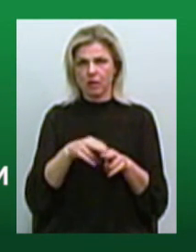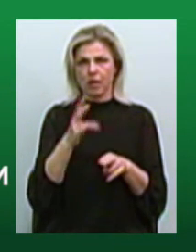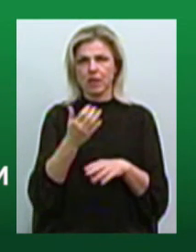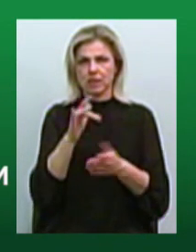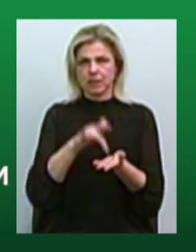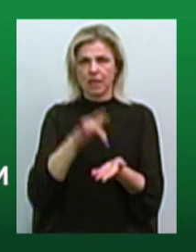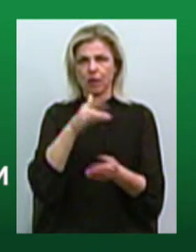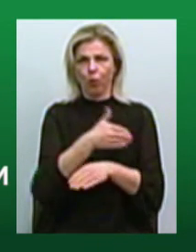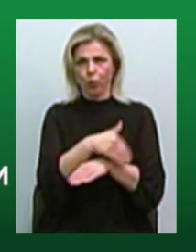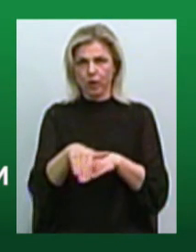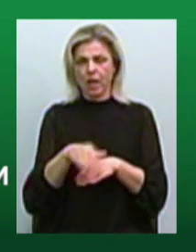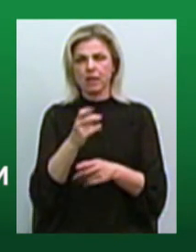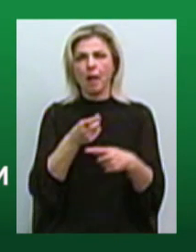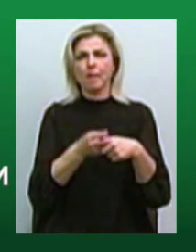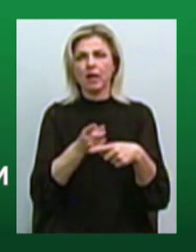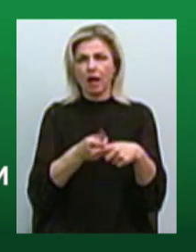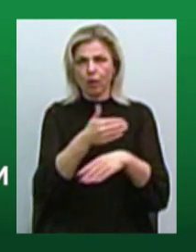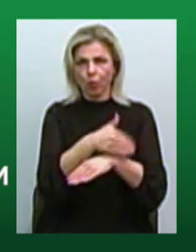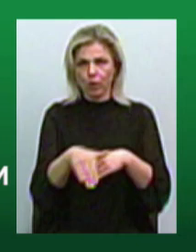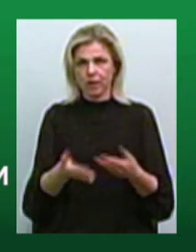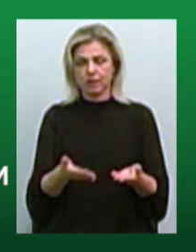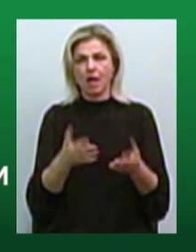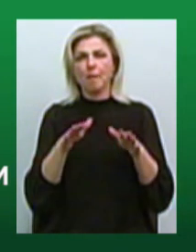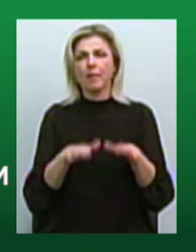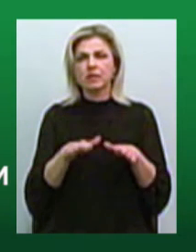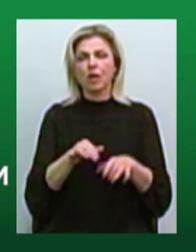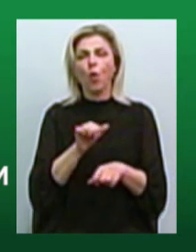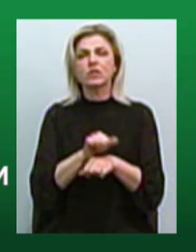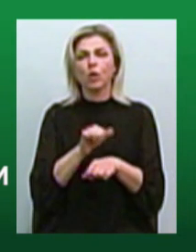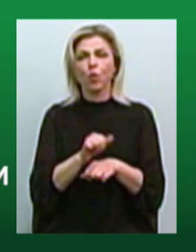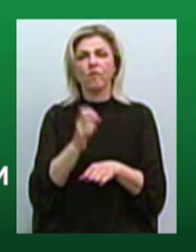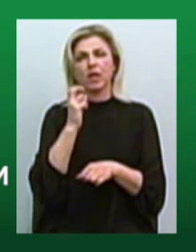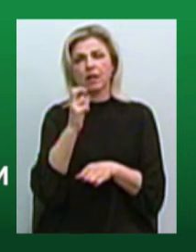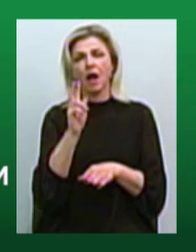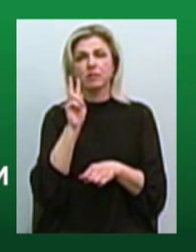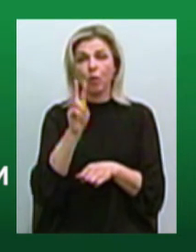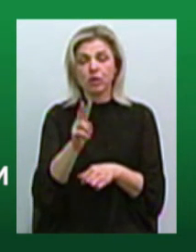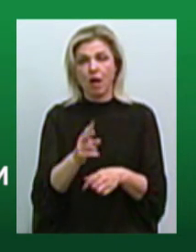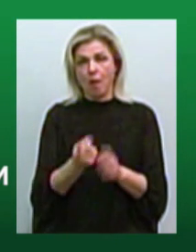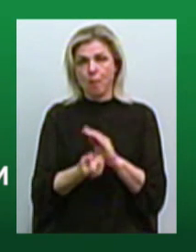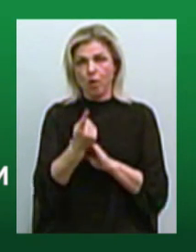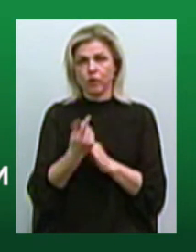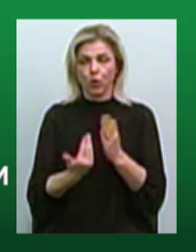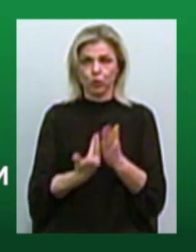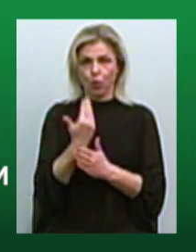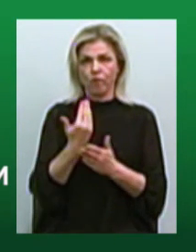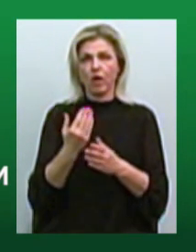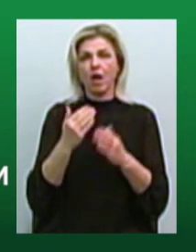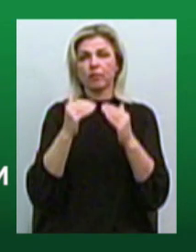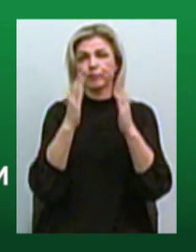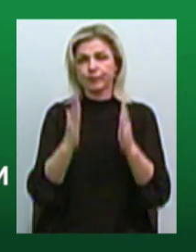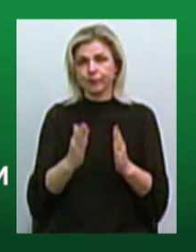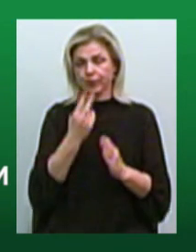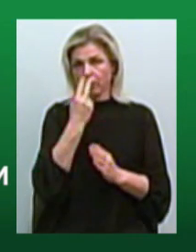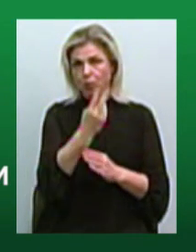вулицях, коли це на перехрестях, в містах зупинок транспорту з'являються ці нові об'єкти, подивіться